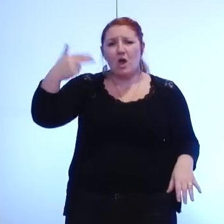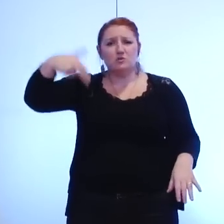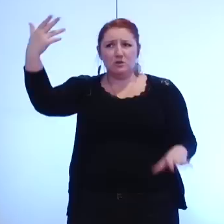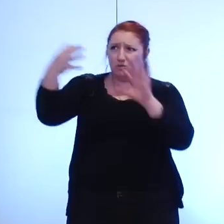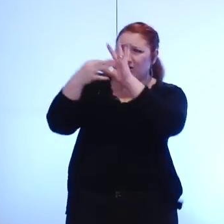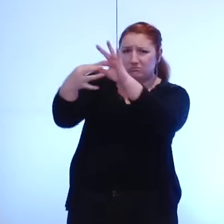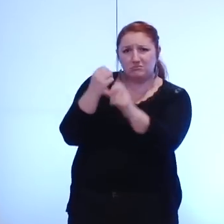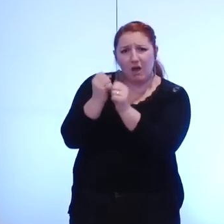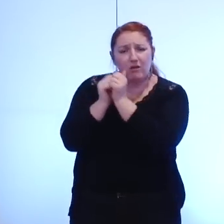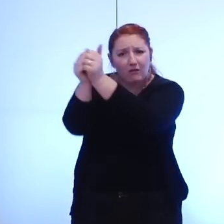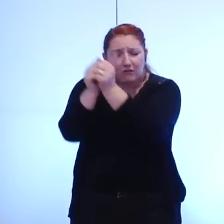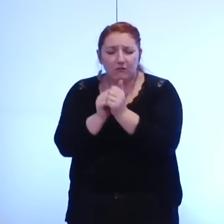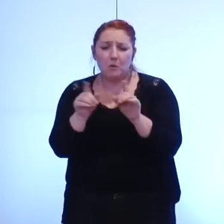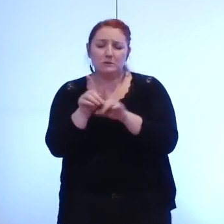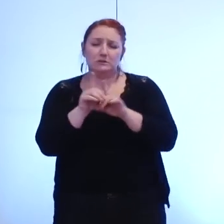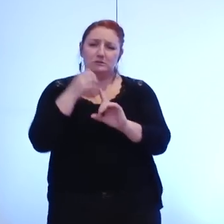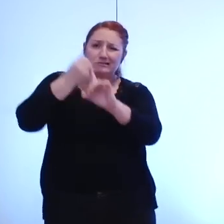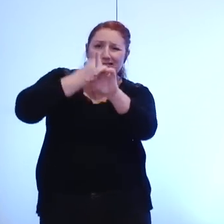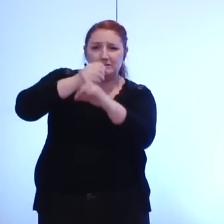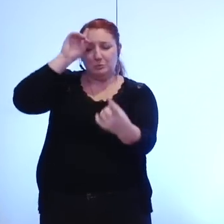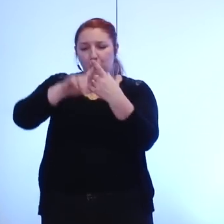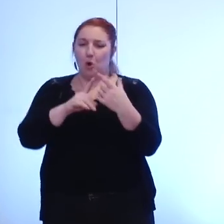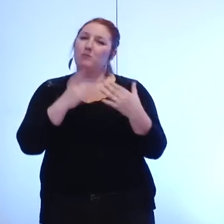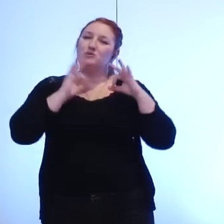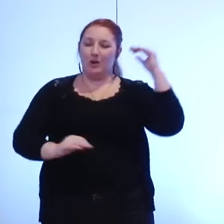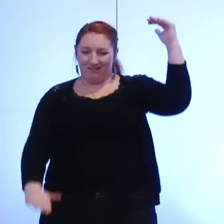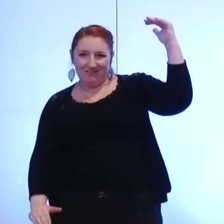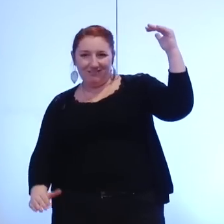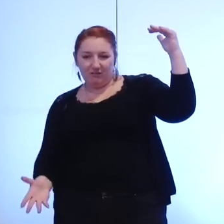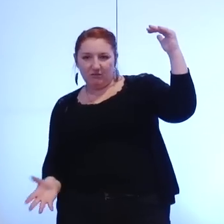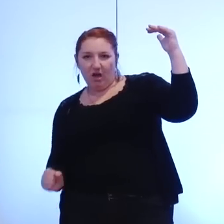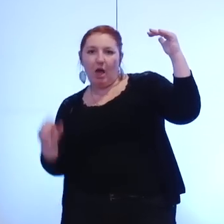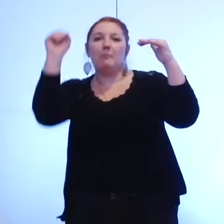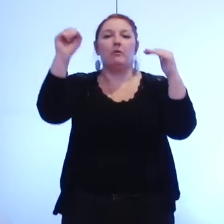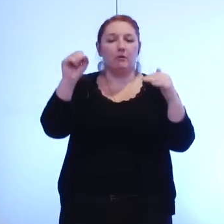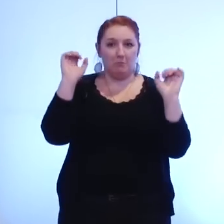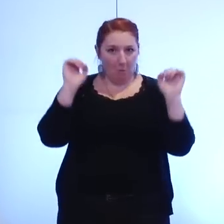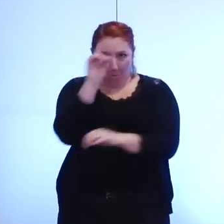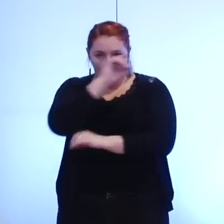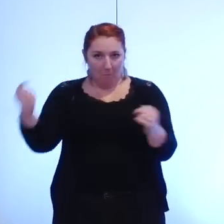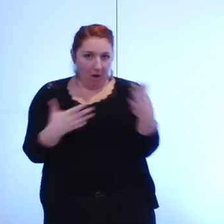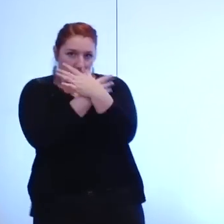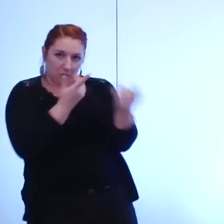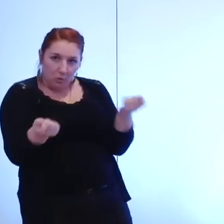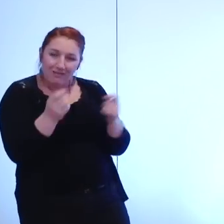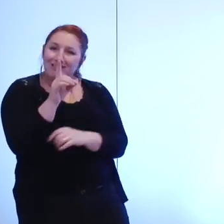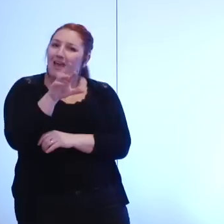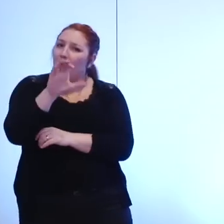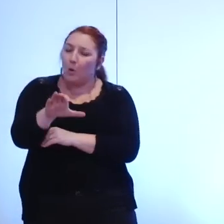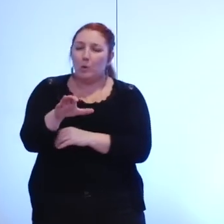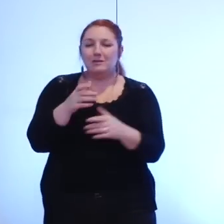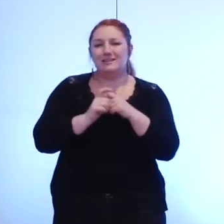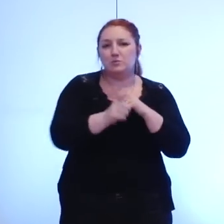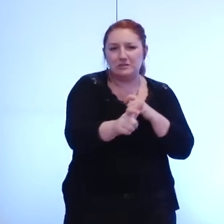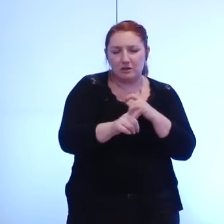inégalités scolaires pourrait être aussi envisagée à cette échelle d'ailleurs le DRE le dispositif de réussite éducative